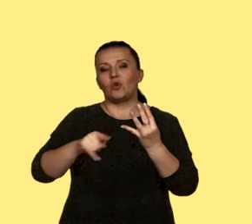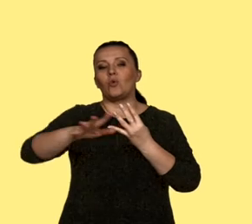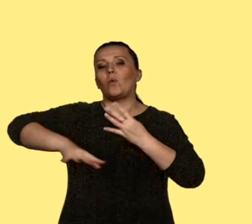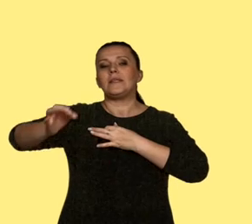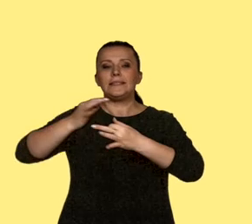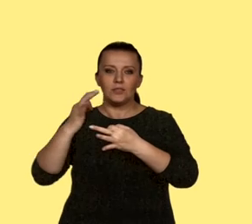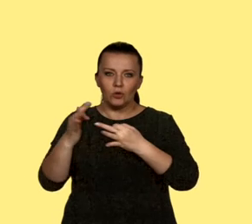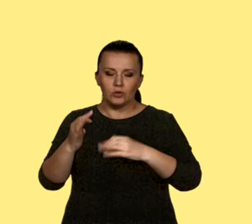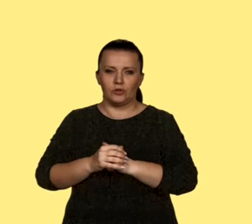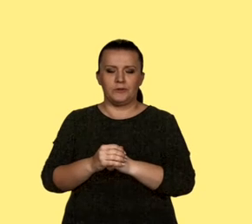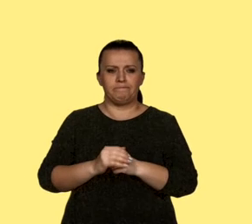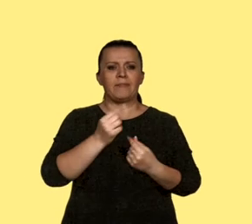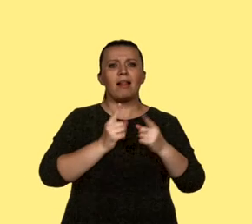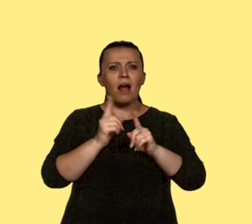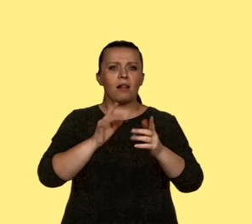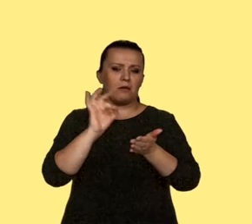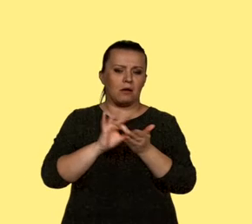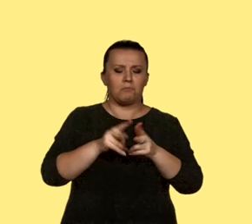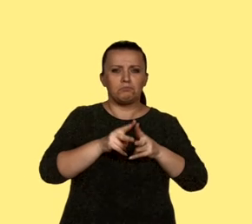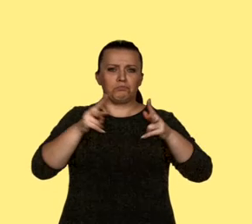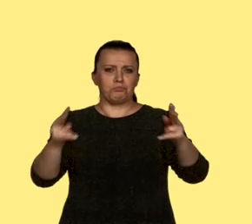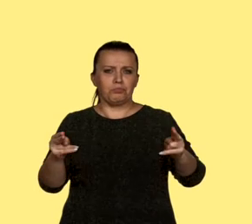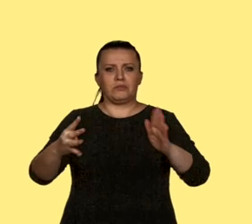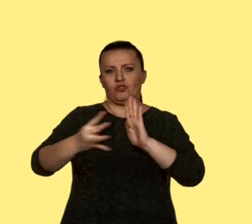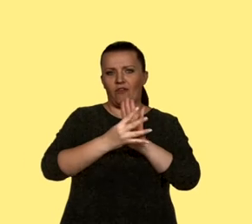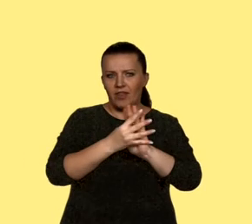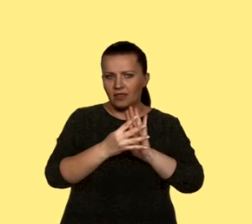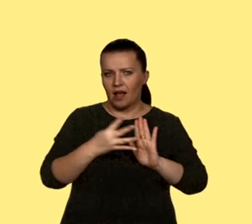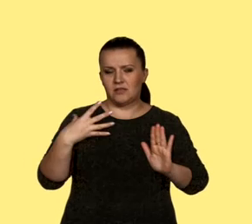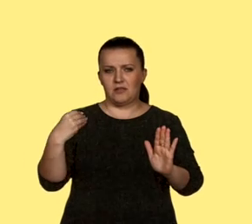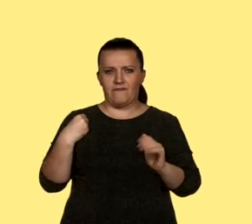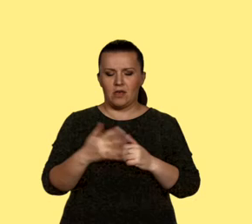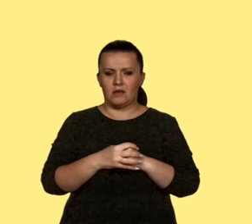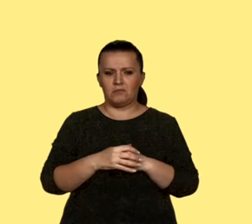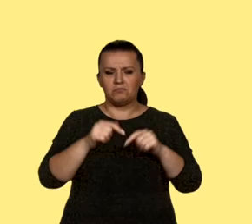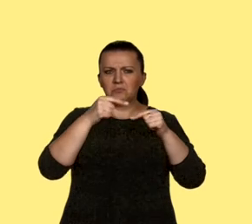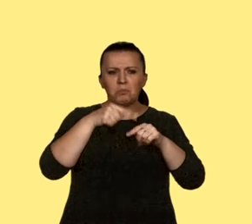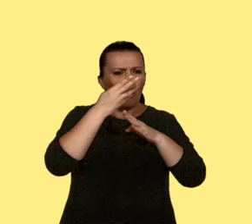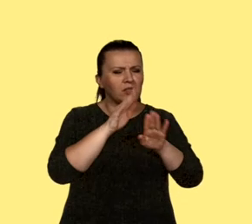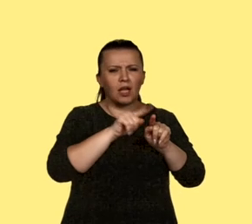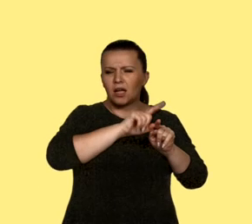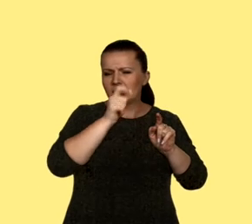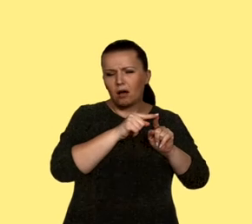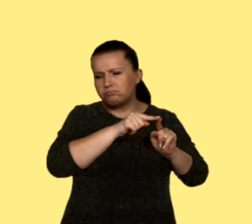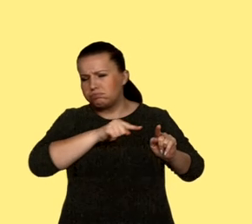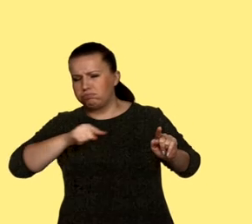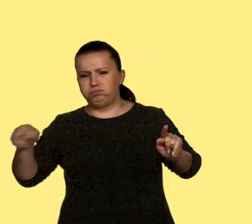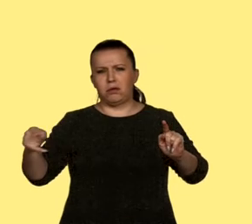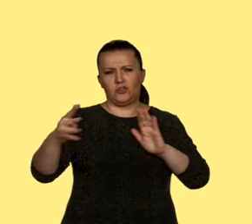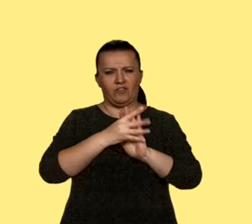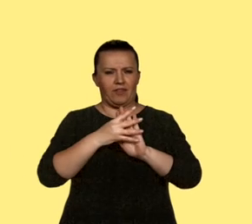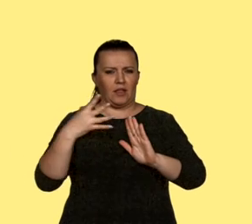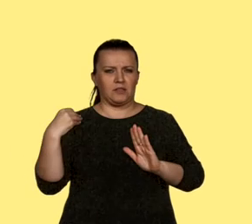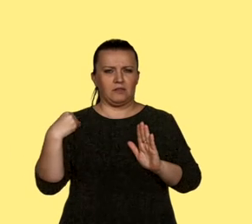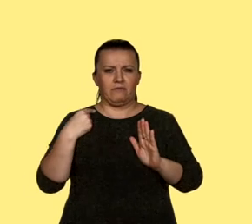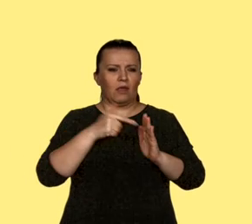to kontekst historyczny. Lalka dzieje się w wieku XIX i właściwie obejmuje historię całego wieku XIX. Od